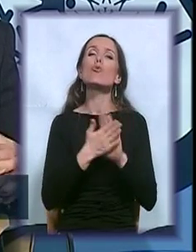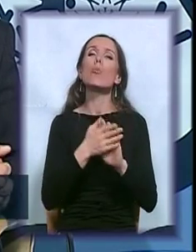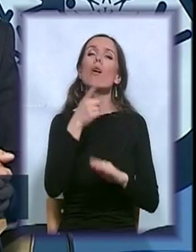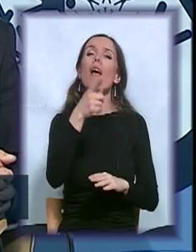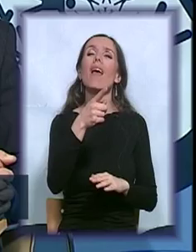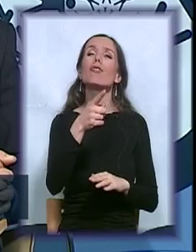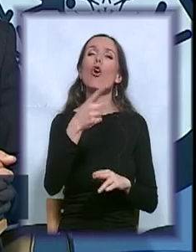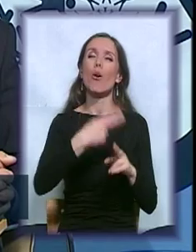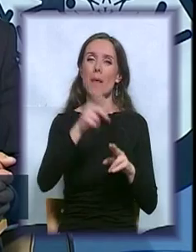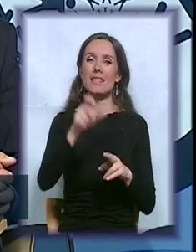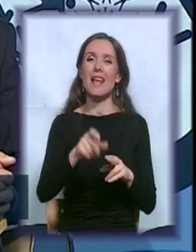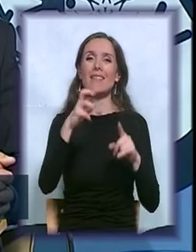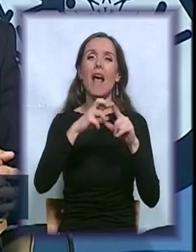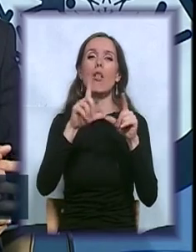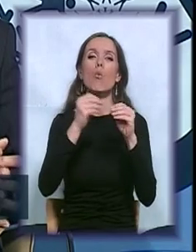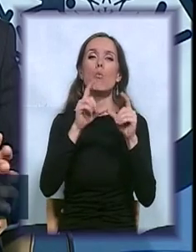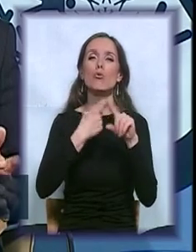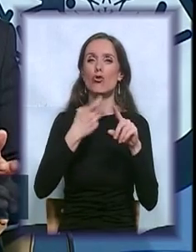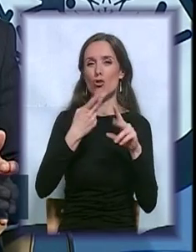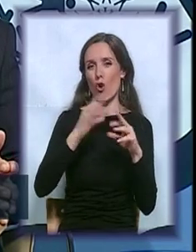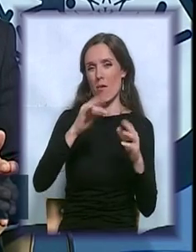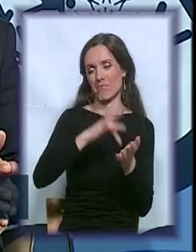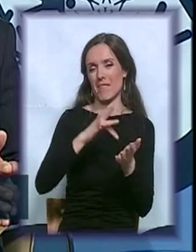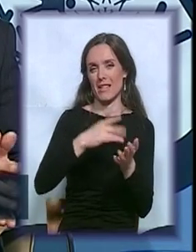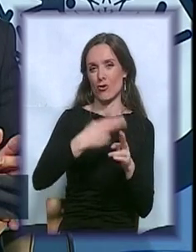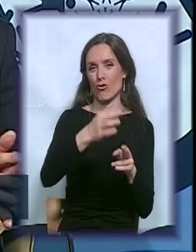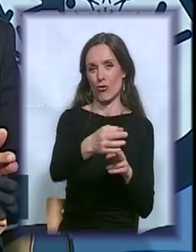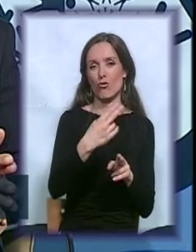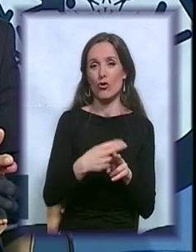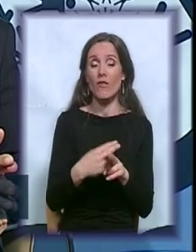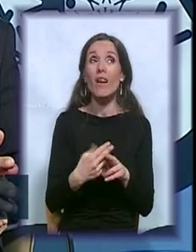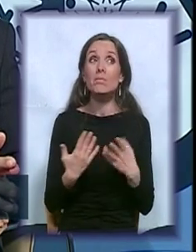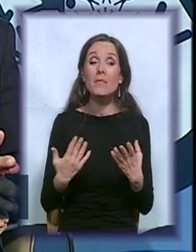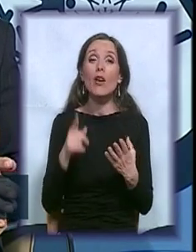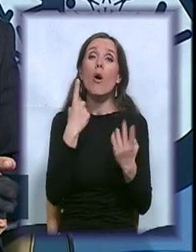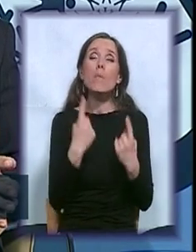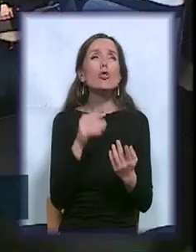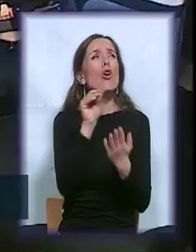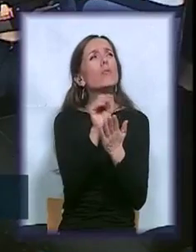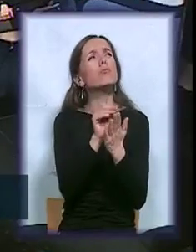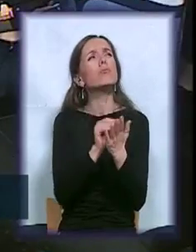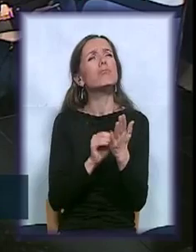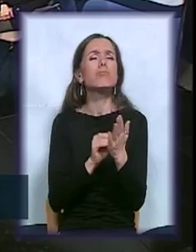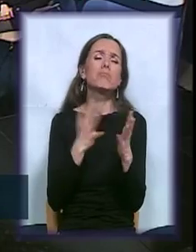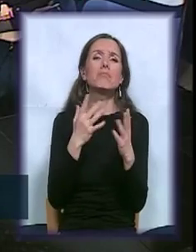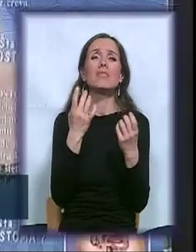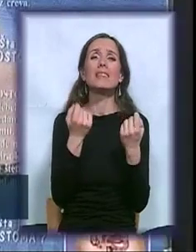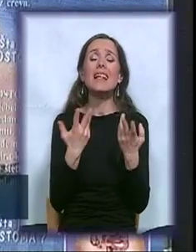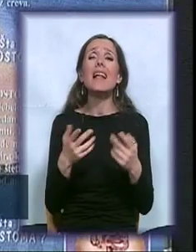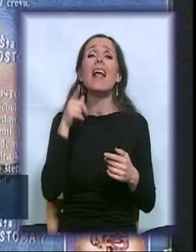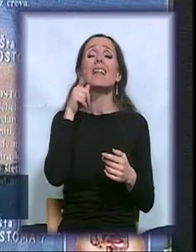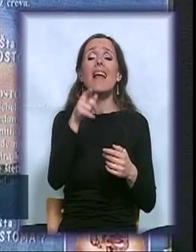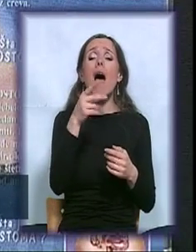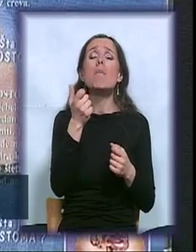Ljubuškog. Tako da postoji ovako statistika da u svijetu broje oboljeli od kancera